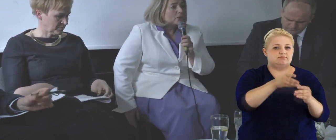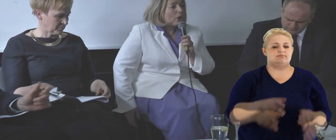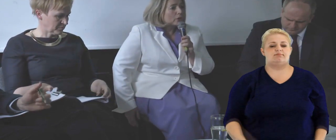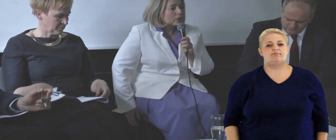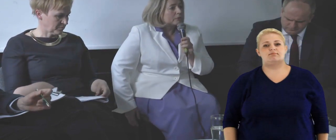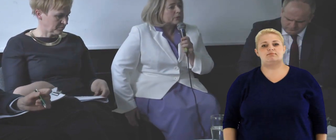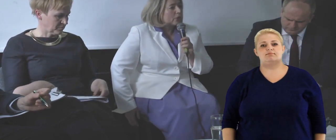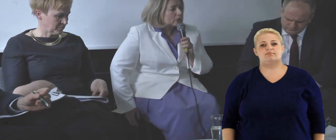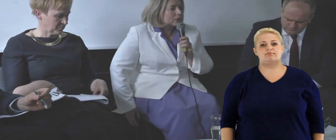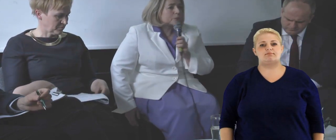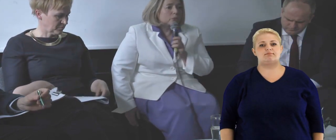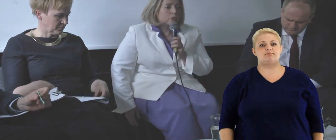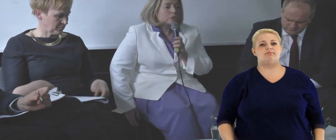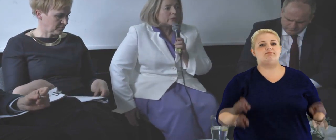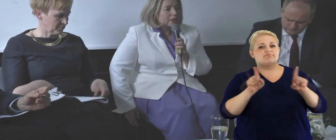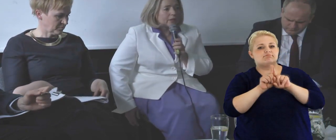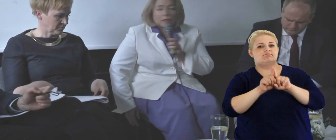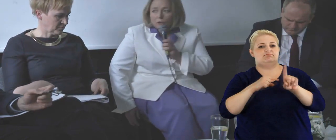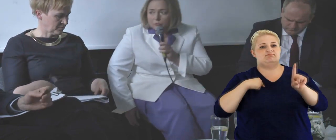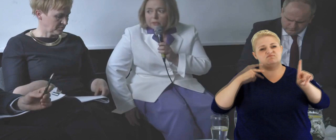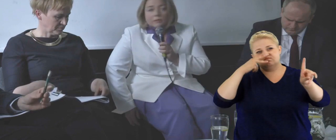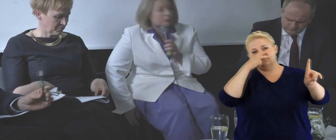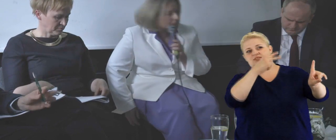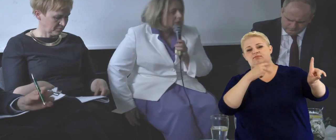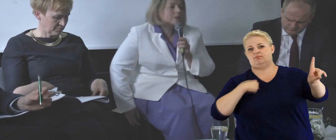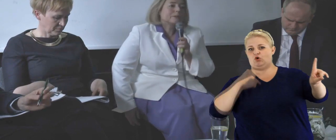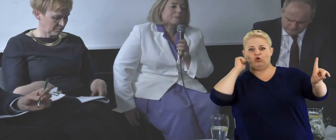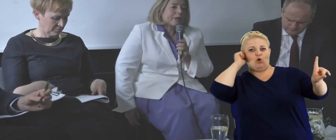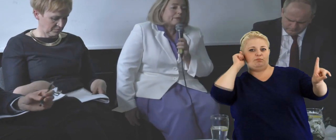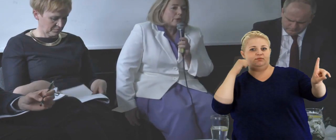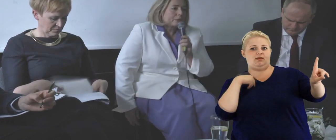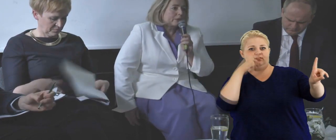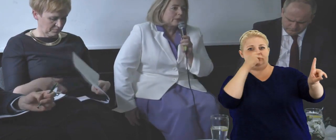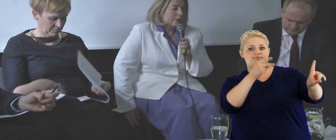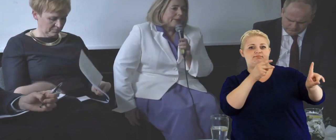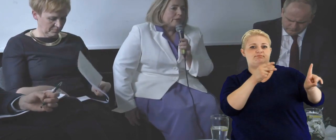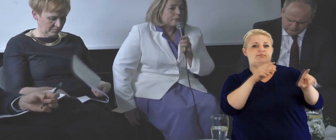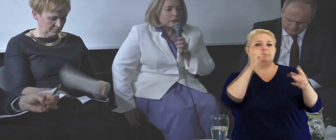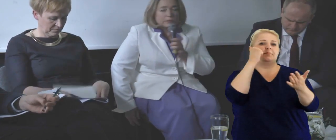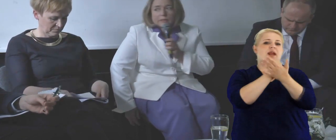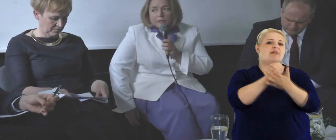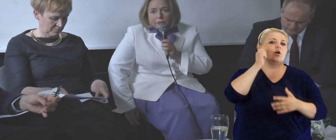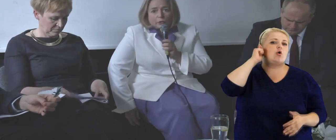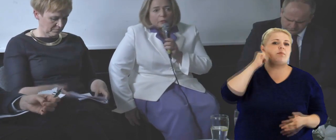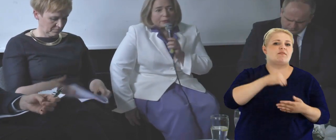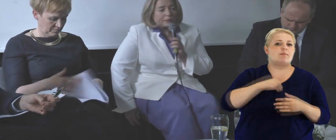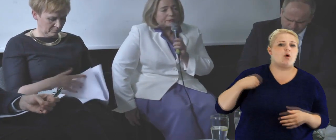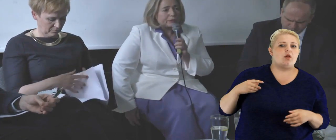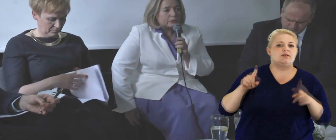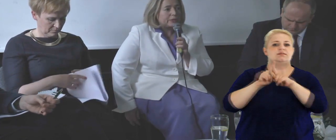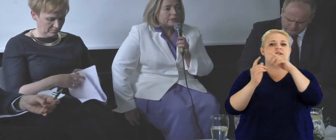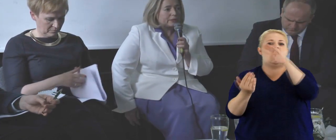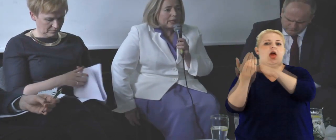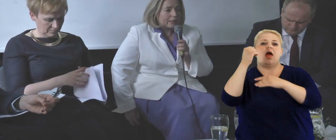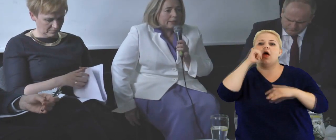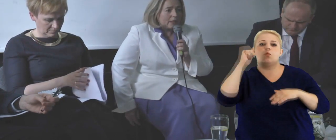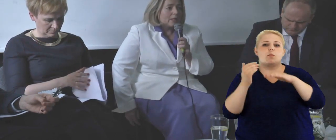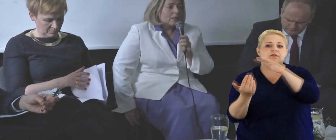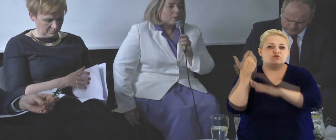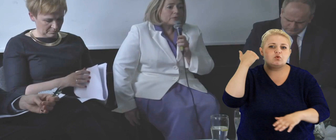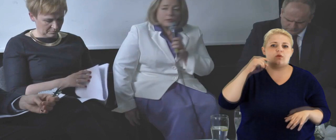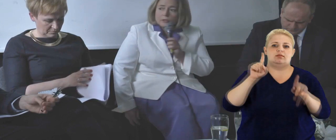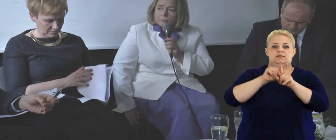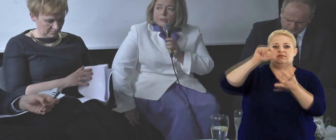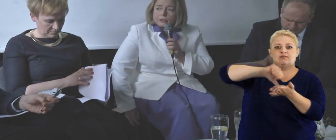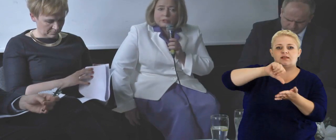o tym, co z punktu widzenia kobiet, praw kobiet w Polsce i w Europie Wschodniej i Centralnej